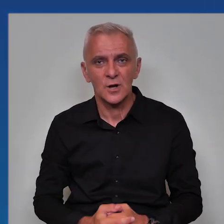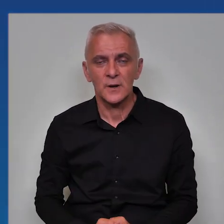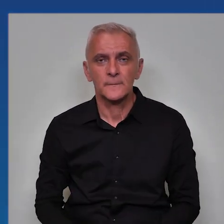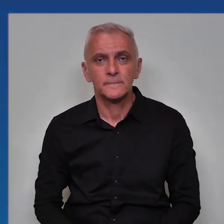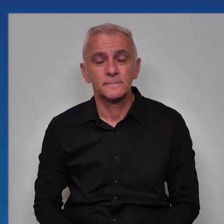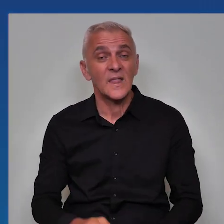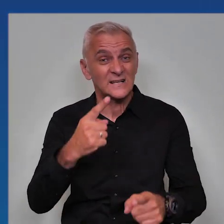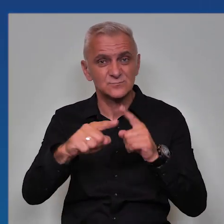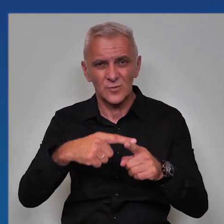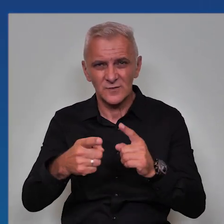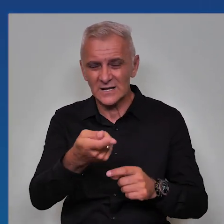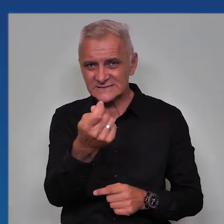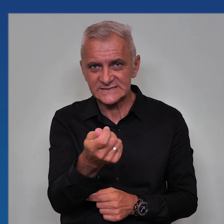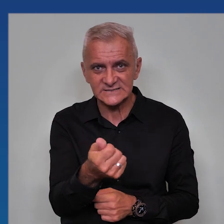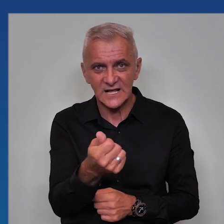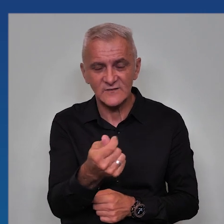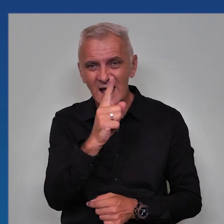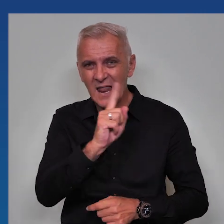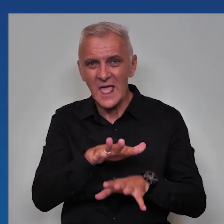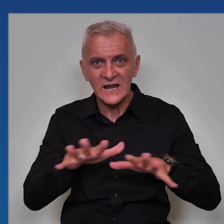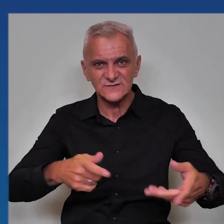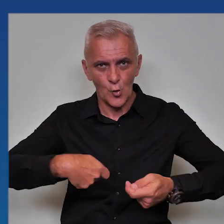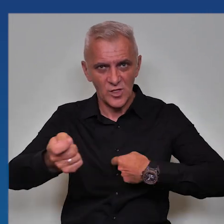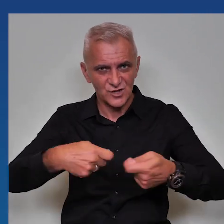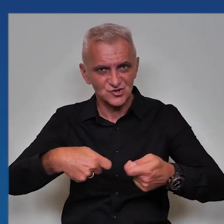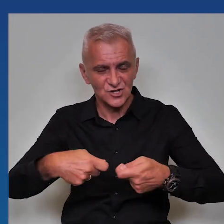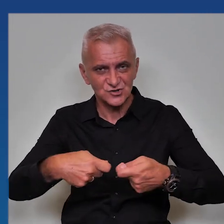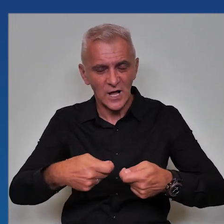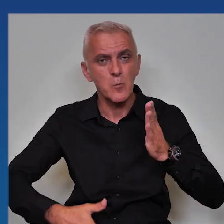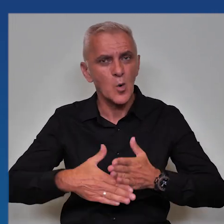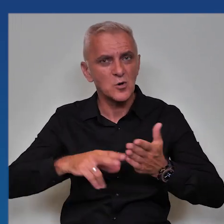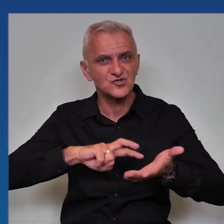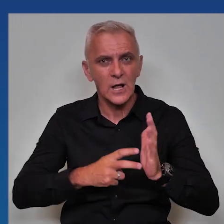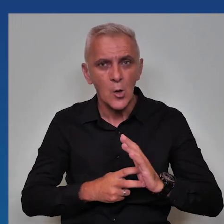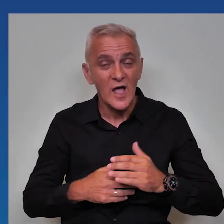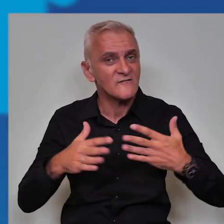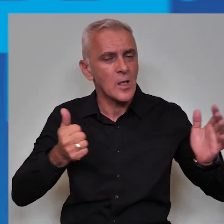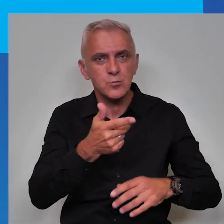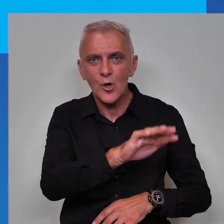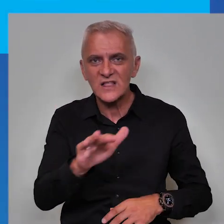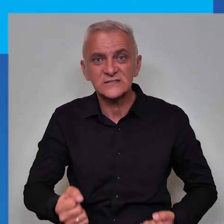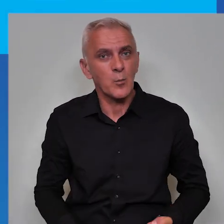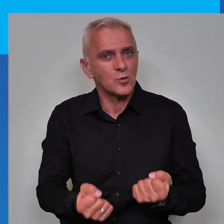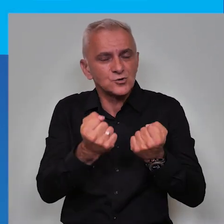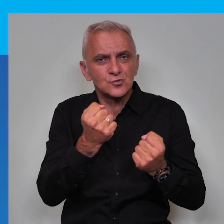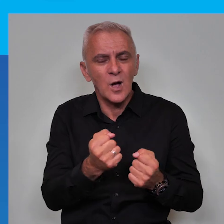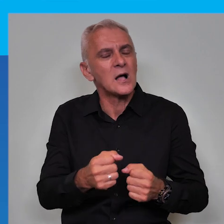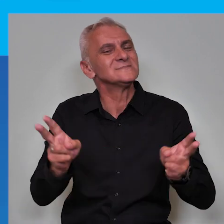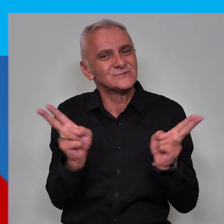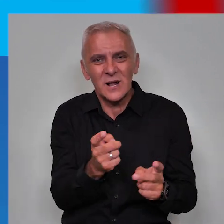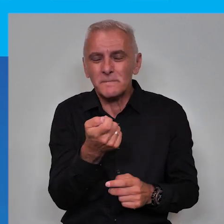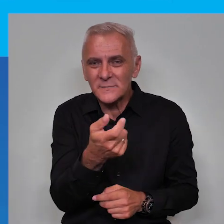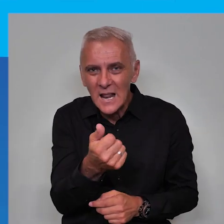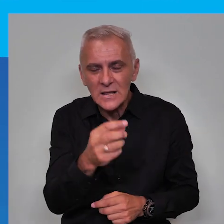poteškoćama. Zbog nedostatka sredstava i nerazvijenog tržišta asistivnih tehnologija, velikom broju djece s poteškoćama su